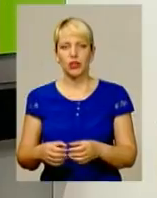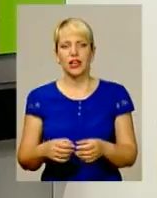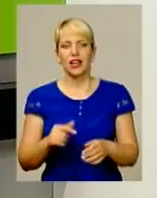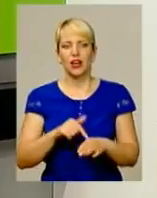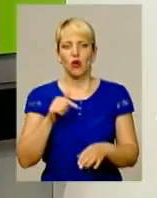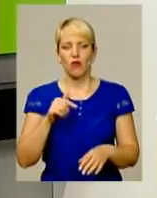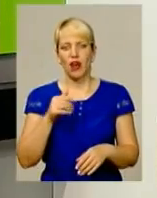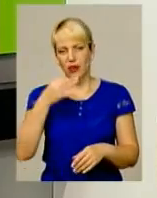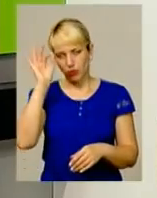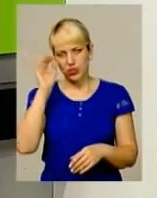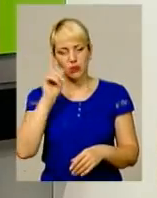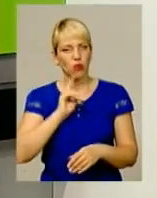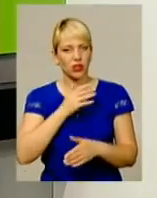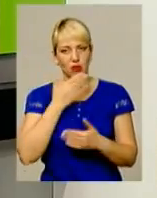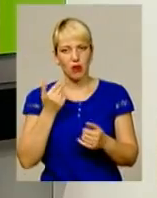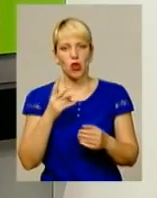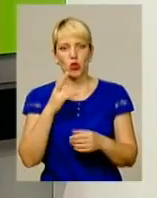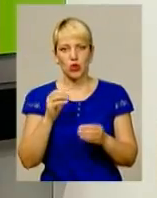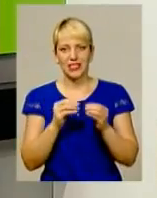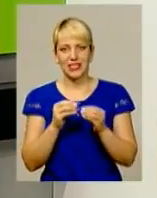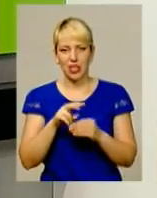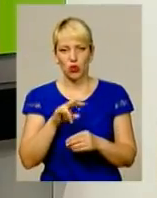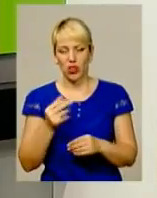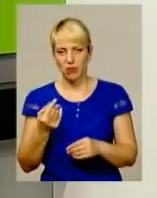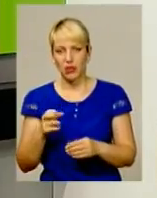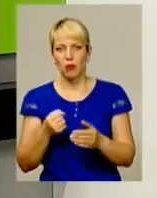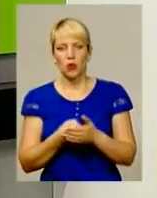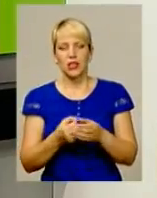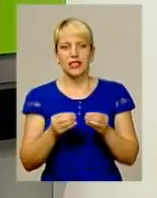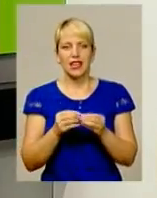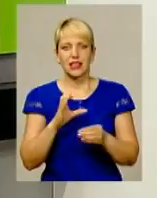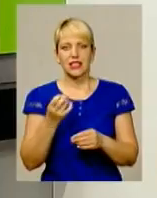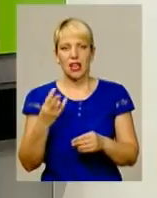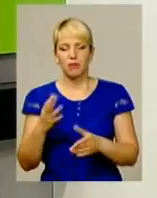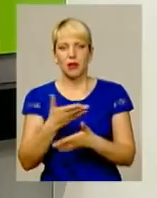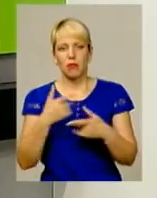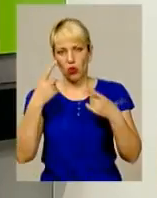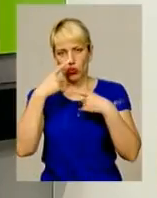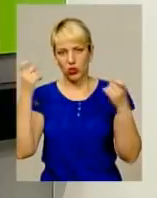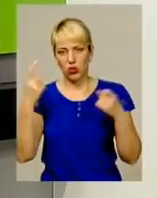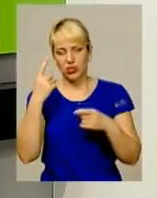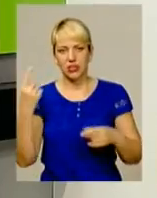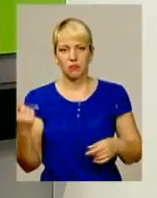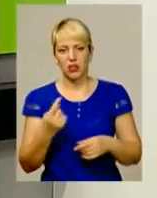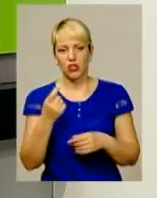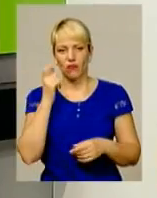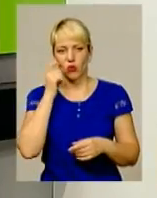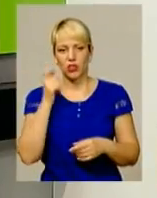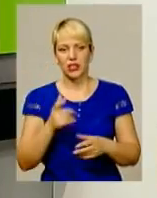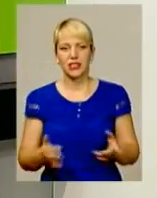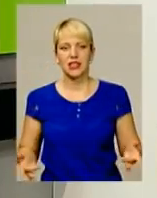здійснюємо, але з 10 липня по 10 серпня ми оголосили одній з перших в Україні